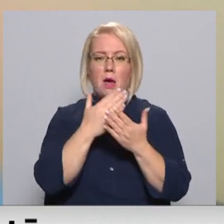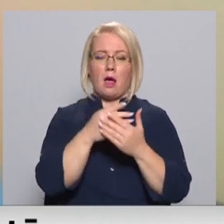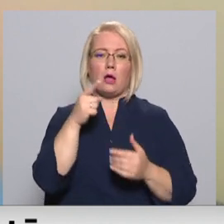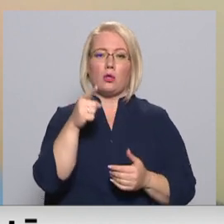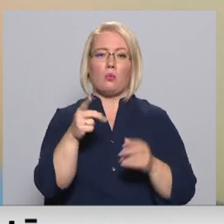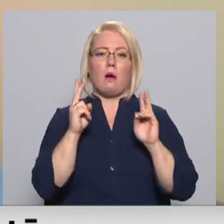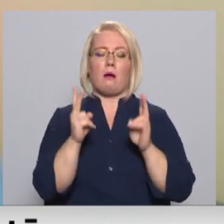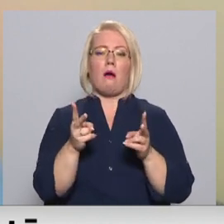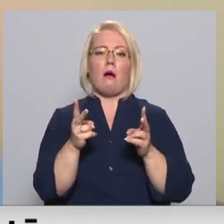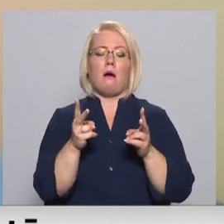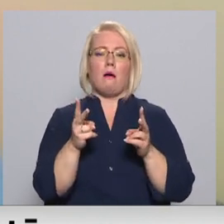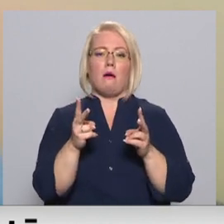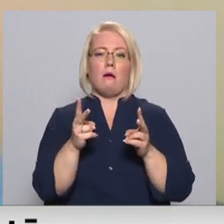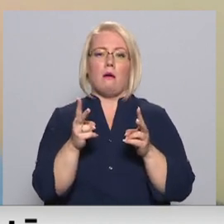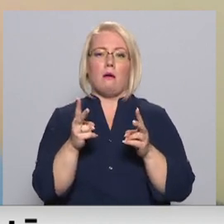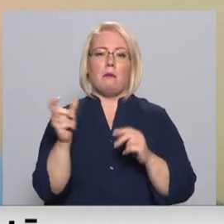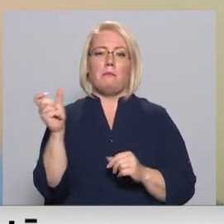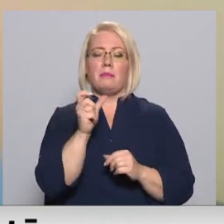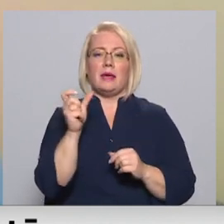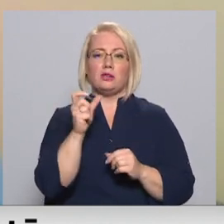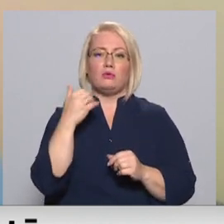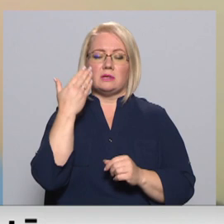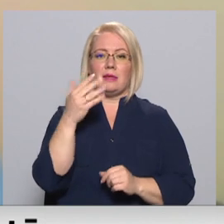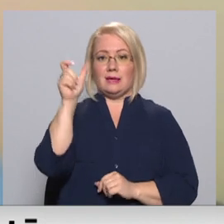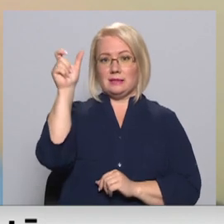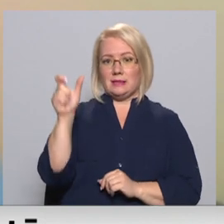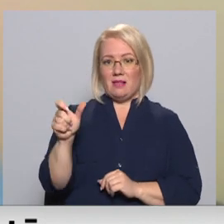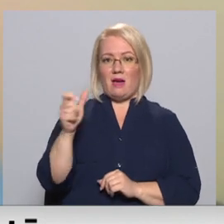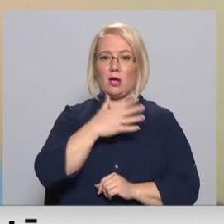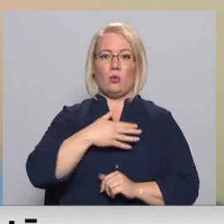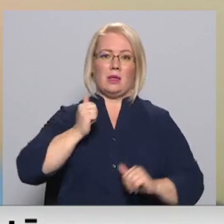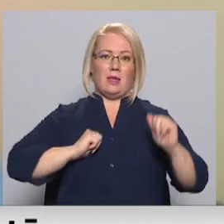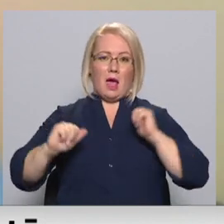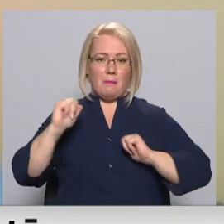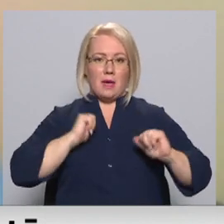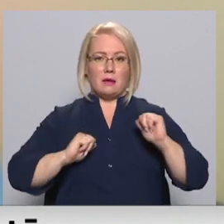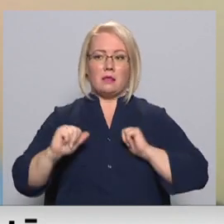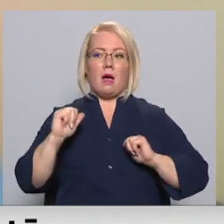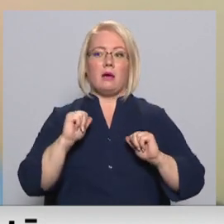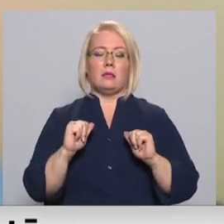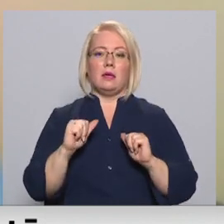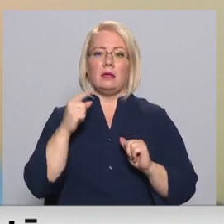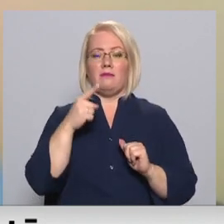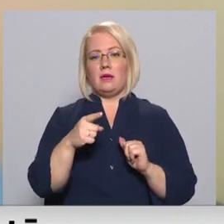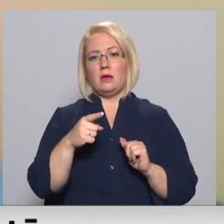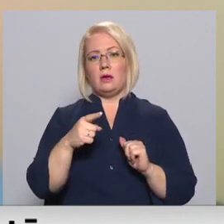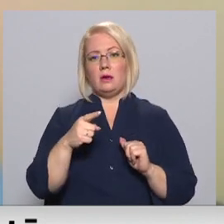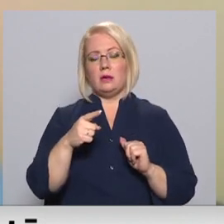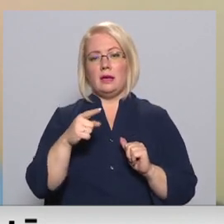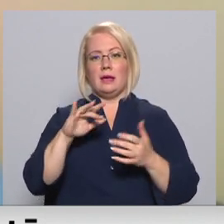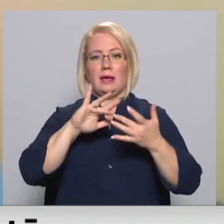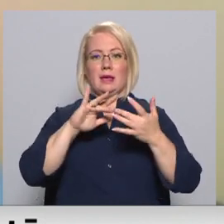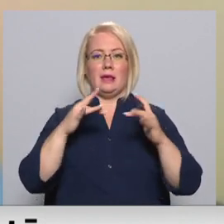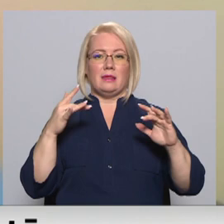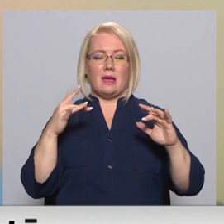brīžos, kad cilvēki ir ļoti neapmierināti, viņi šos sociālos